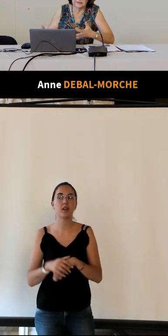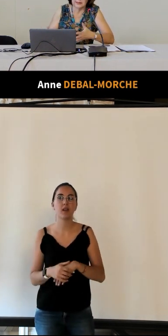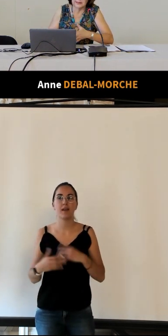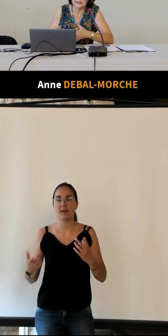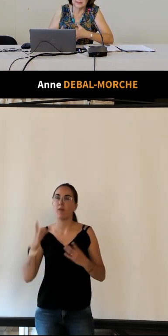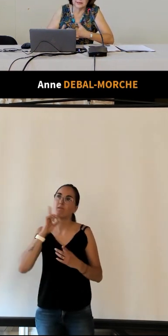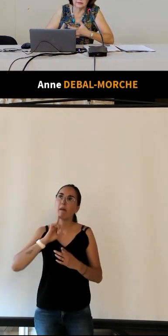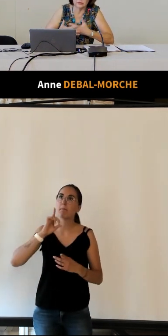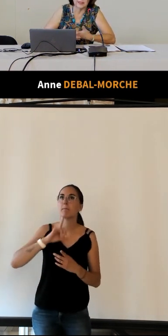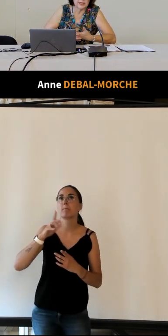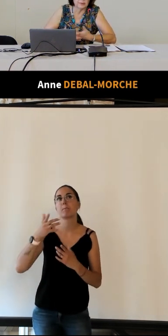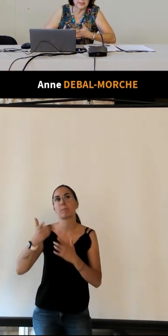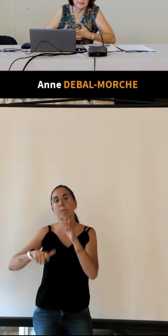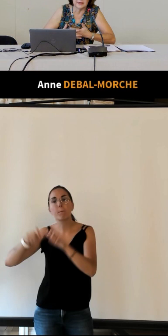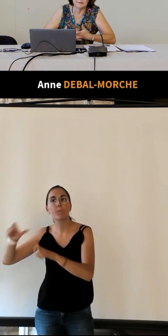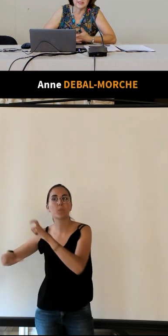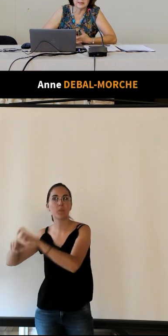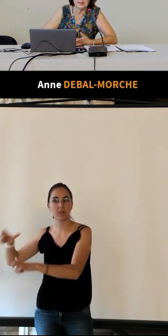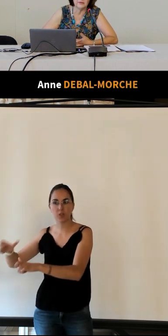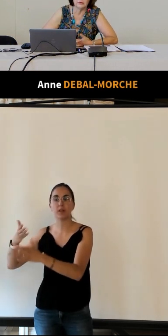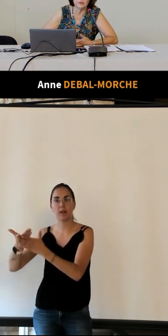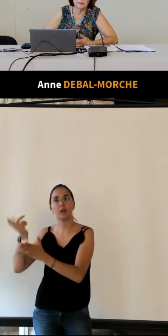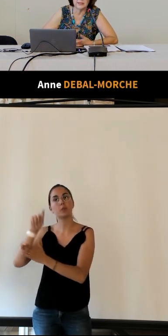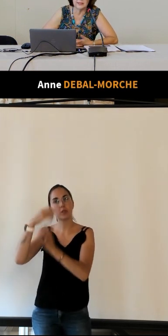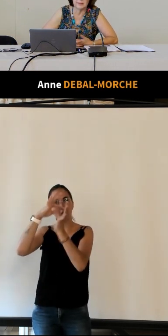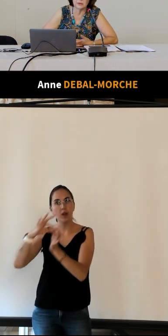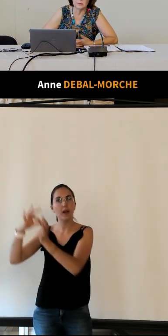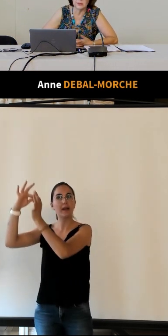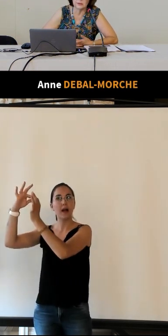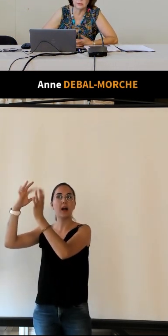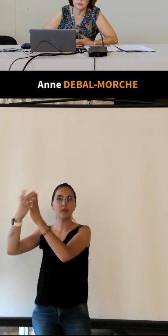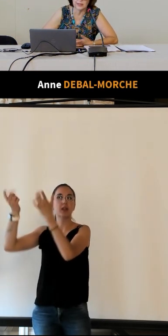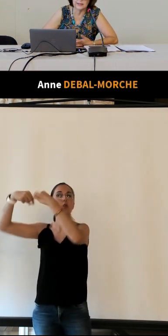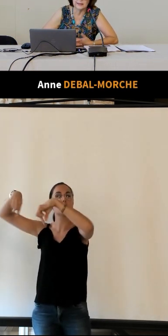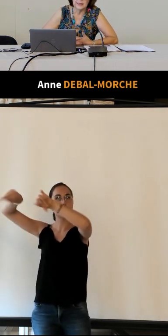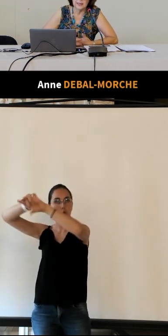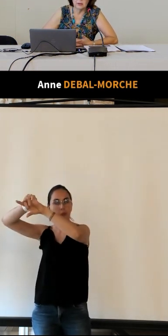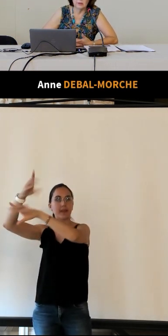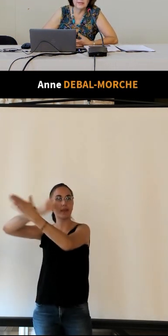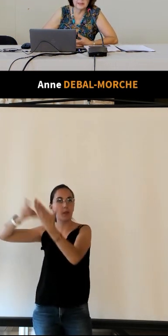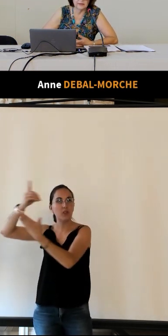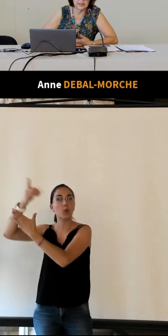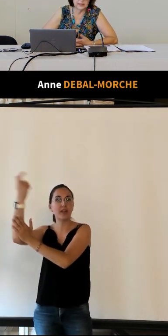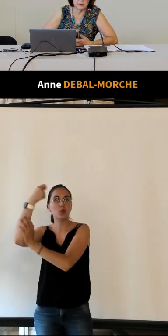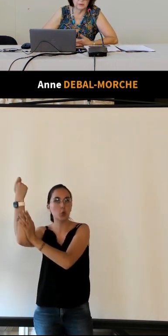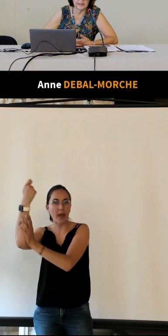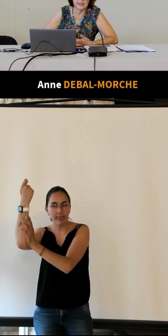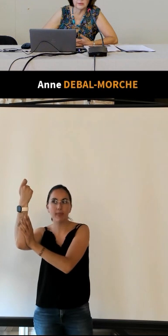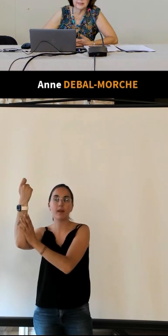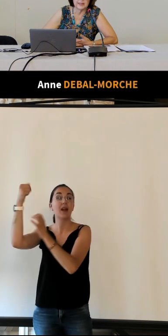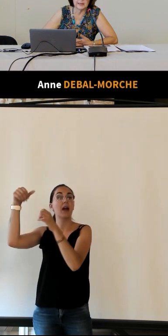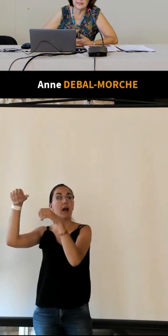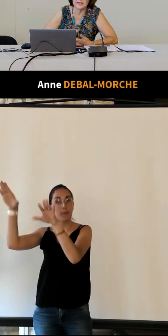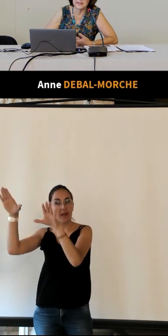elles étaient à la fois elles étaient sous la responsabilité administrative du comité départemental de Touraine